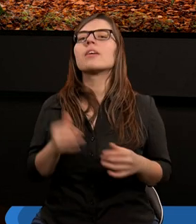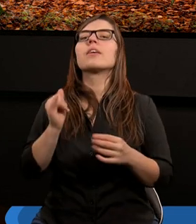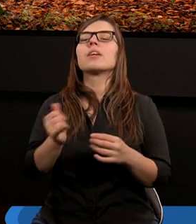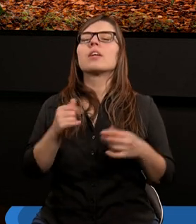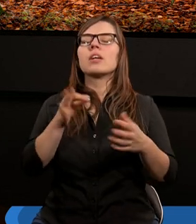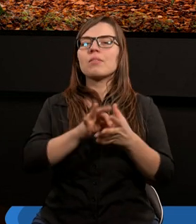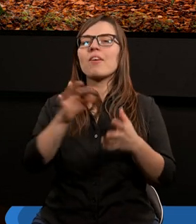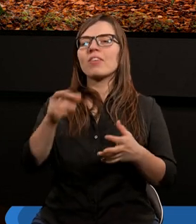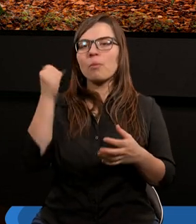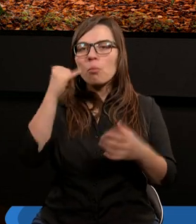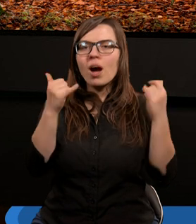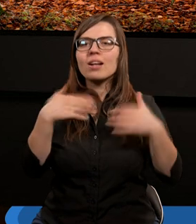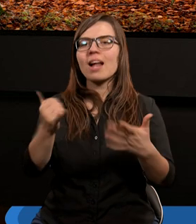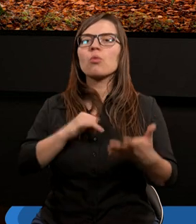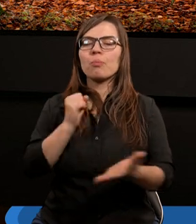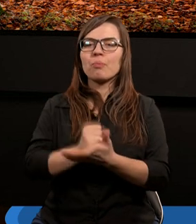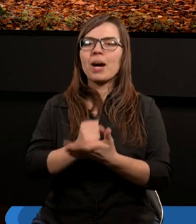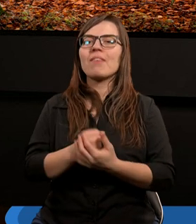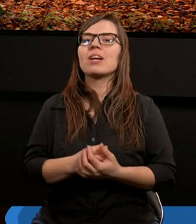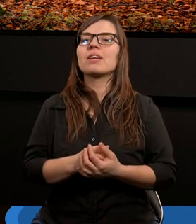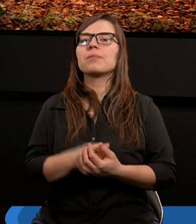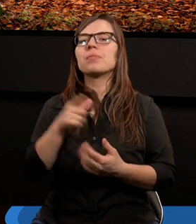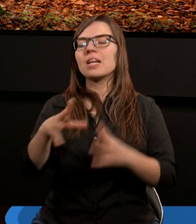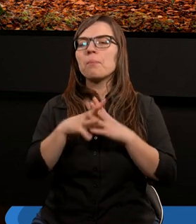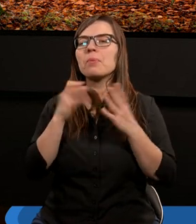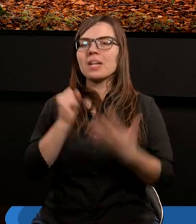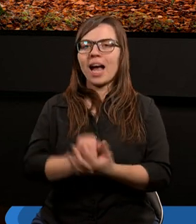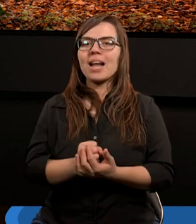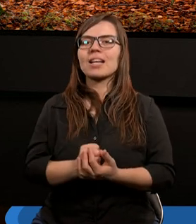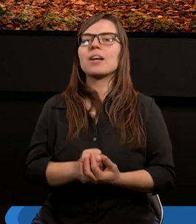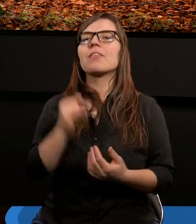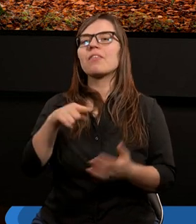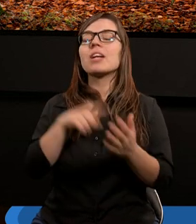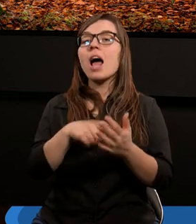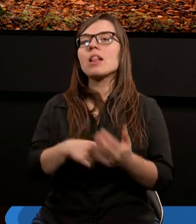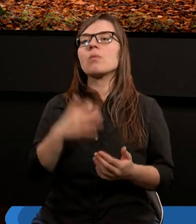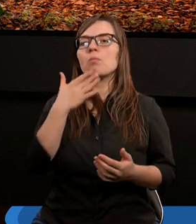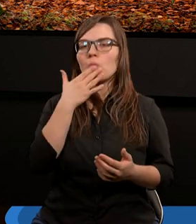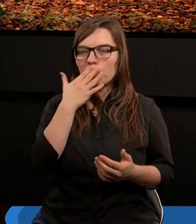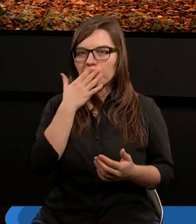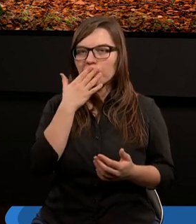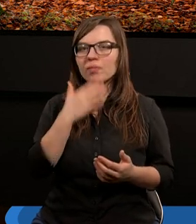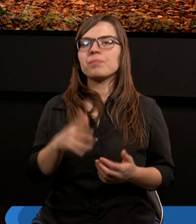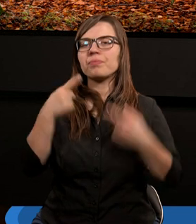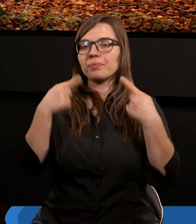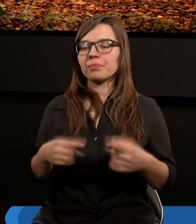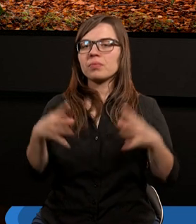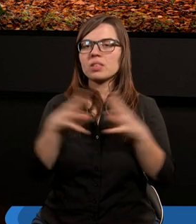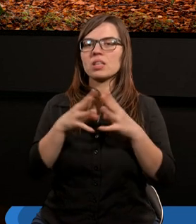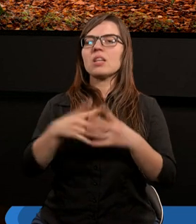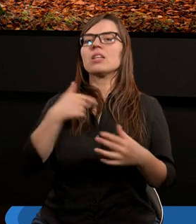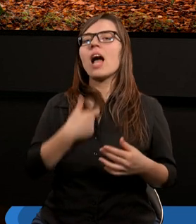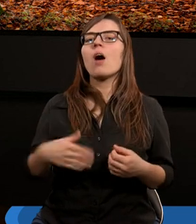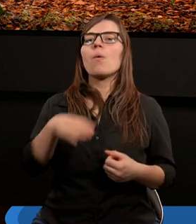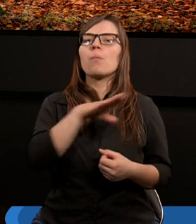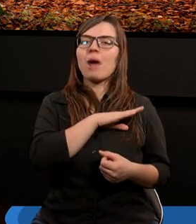sprawy głębi tego, tych przykazań i wtedy mówi wiersz dziesiąty to